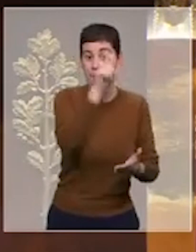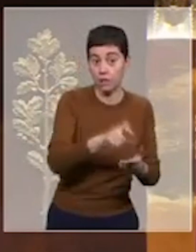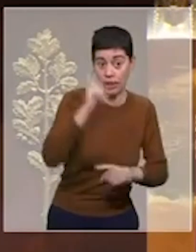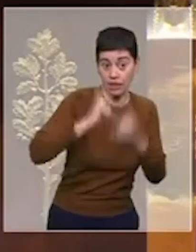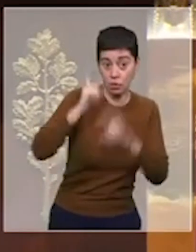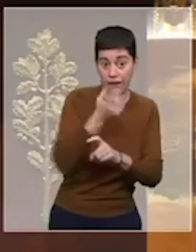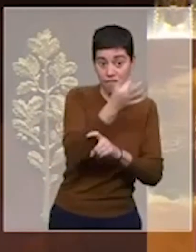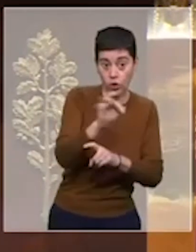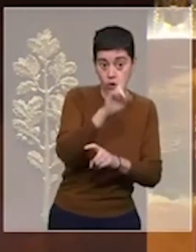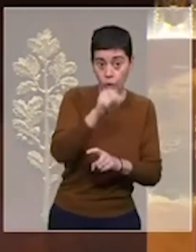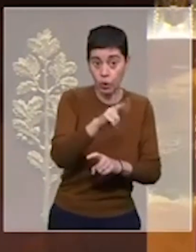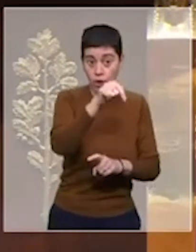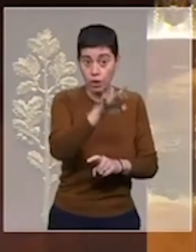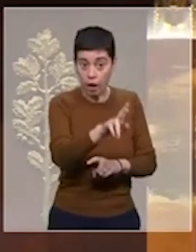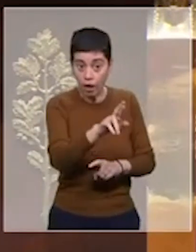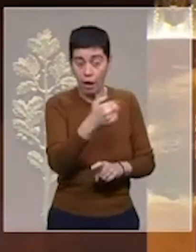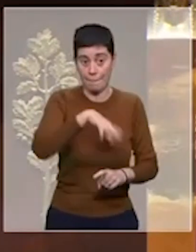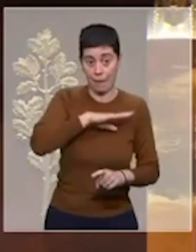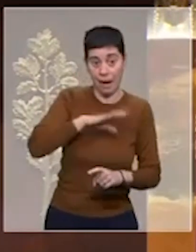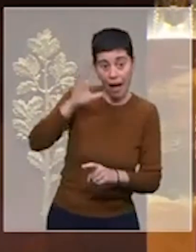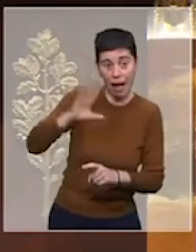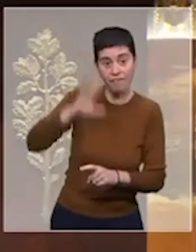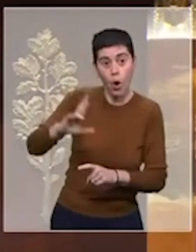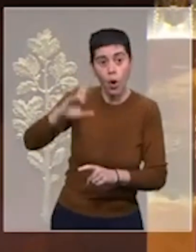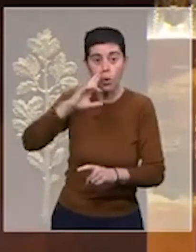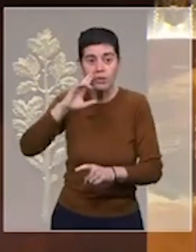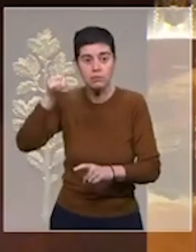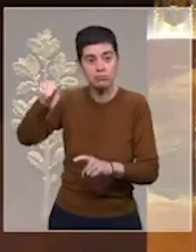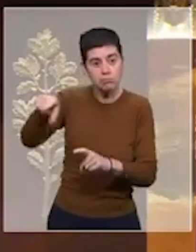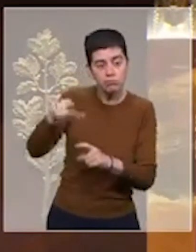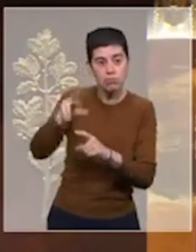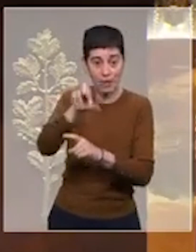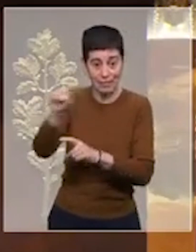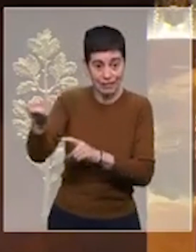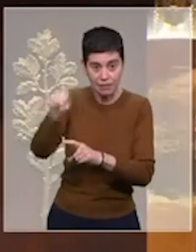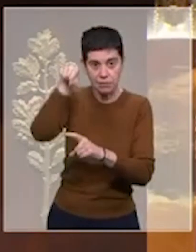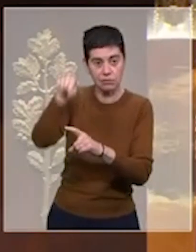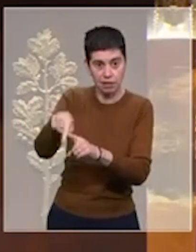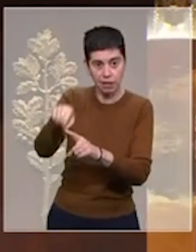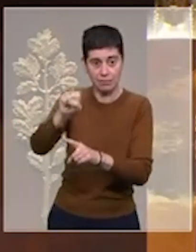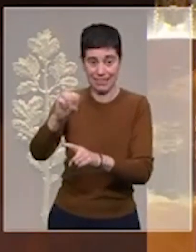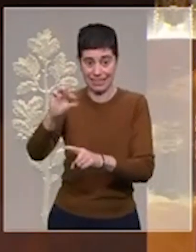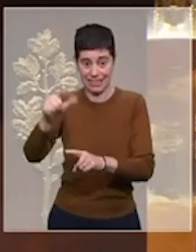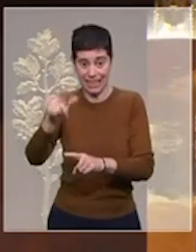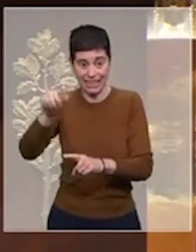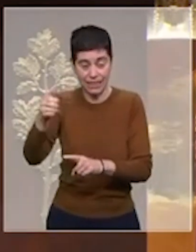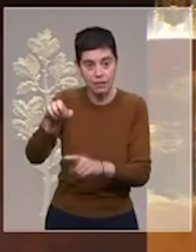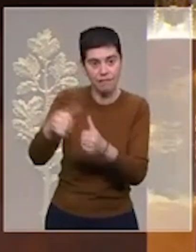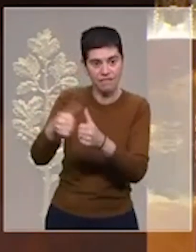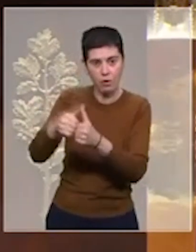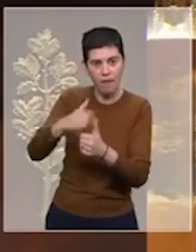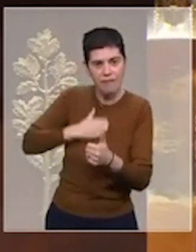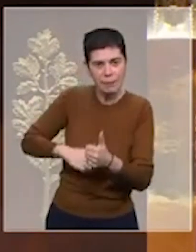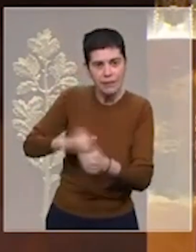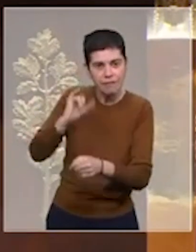aux actions génocidaires du régime de Staline, en raison de cette famine artificielle organisée en